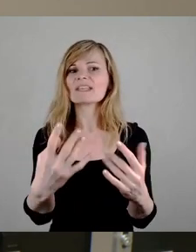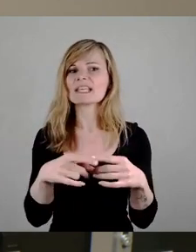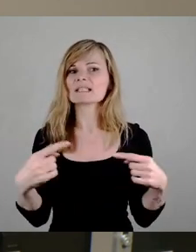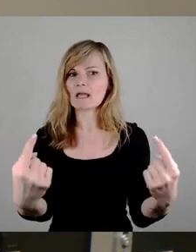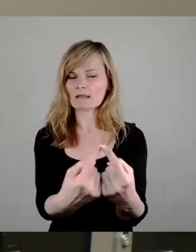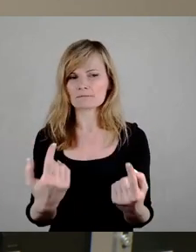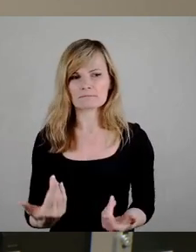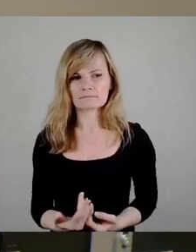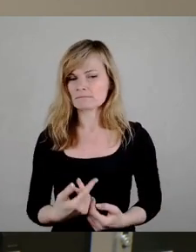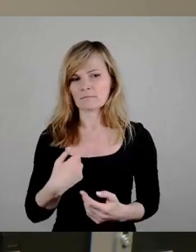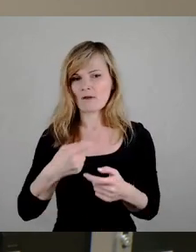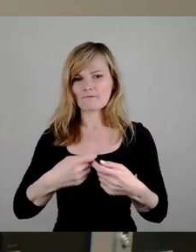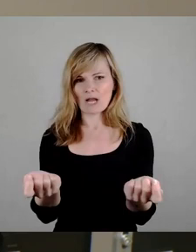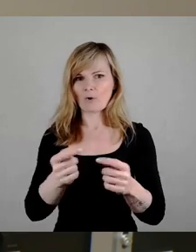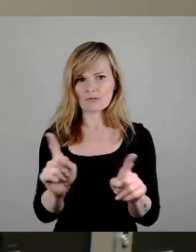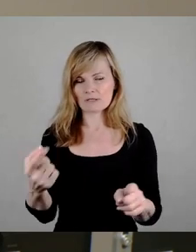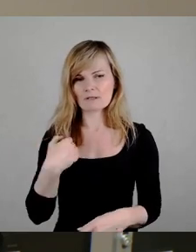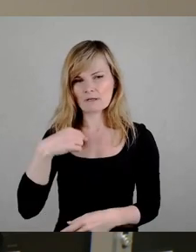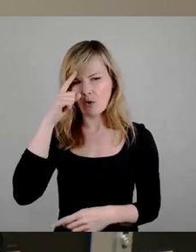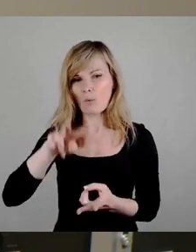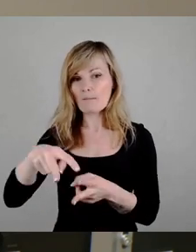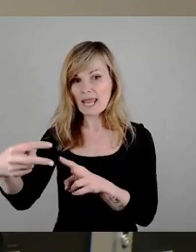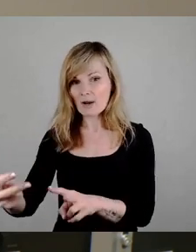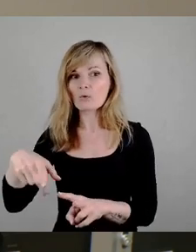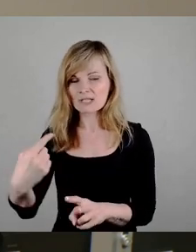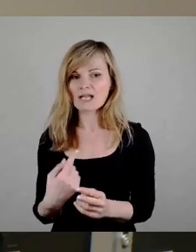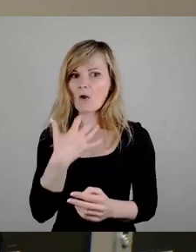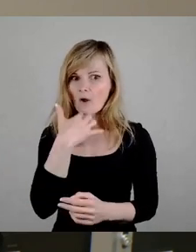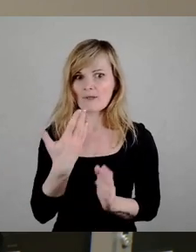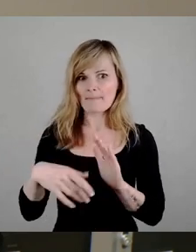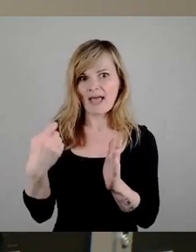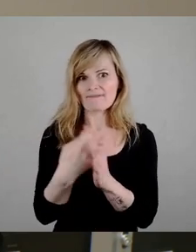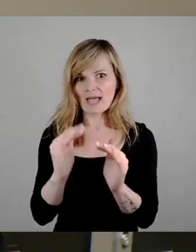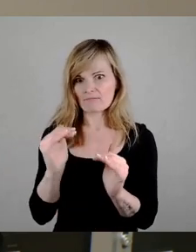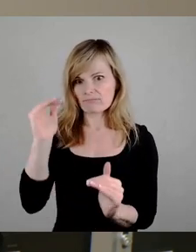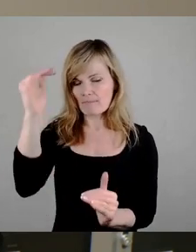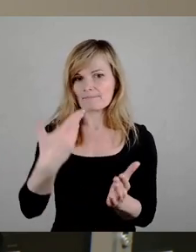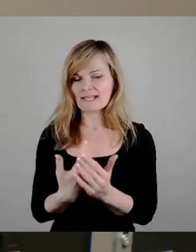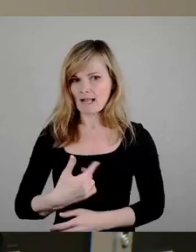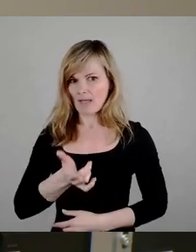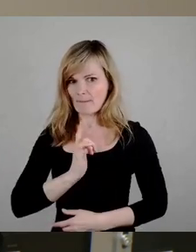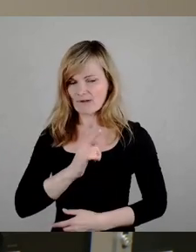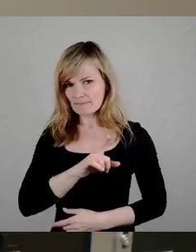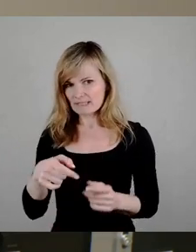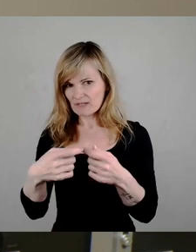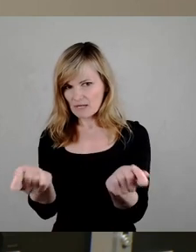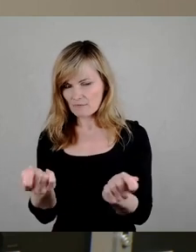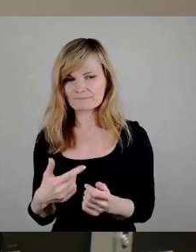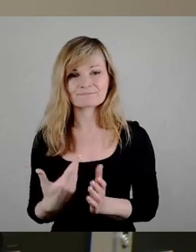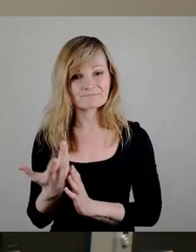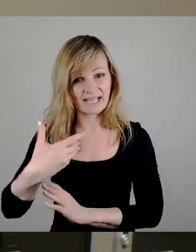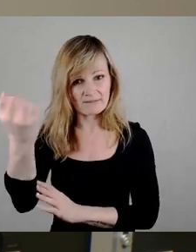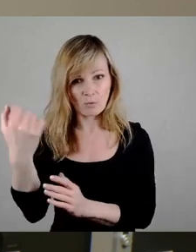weil sie auf einen Wertzuwachs infolge der Umlegung hoffen. Diejenigen, die gemäß Siegerentwurf auf den geplanten